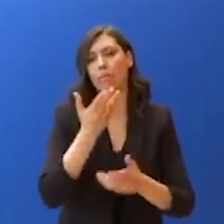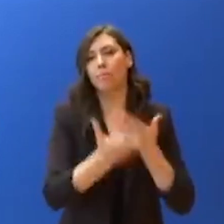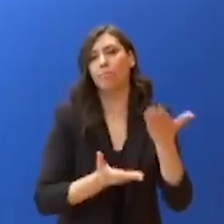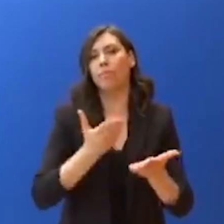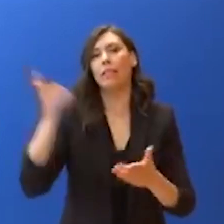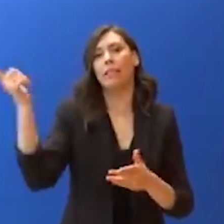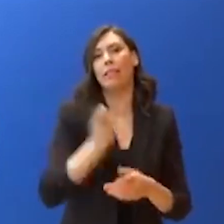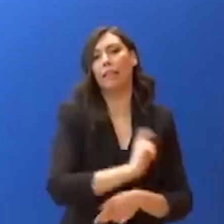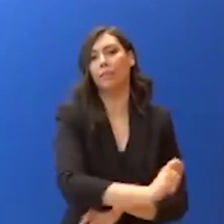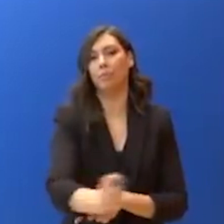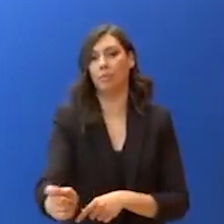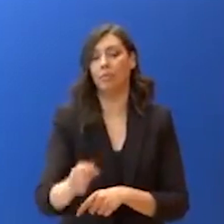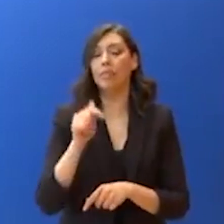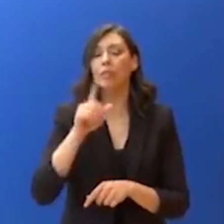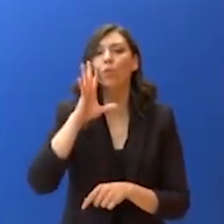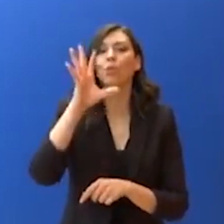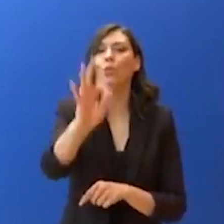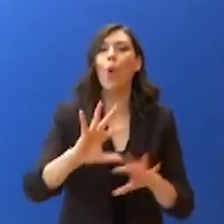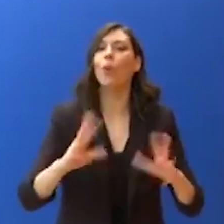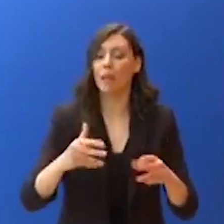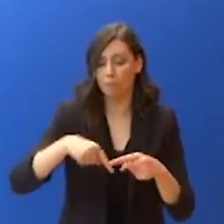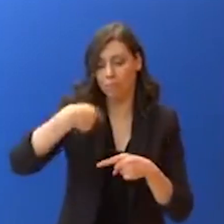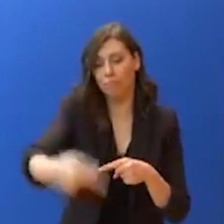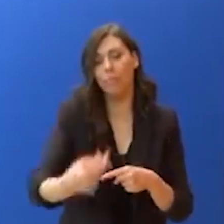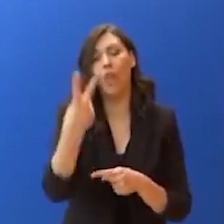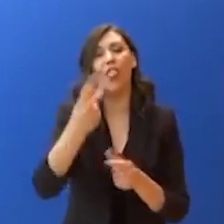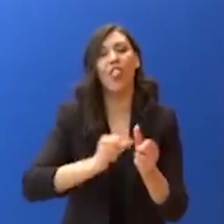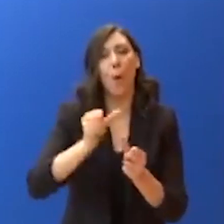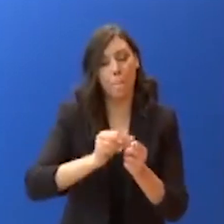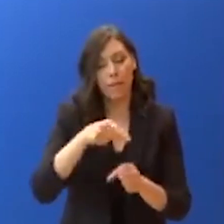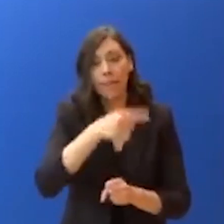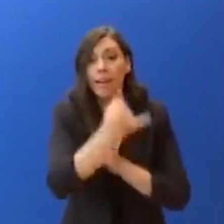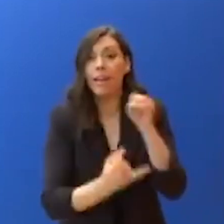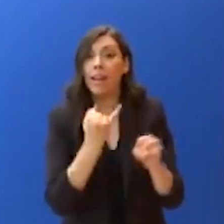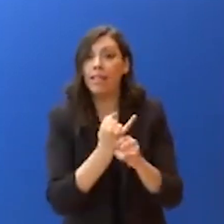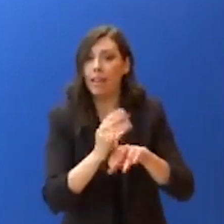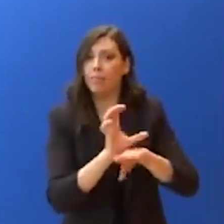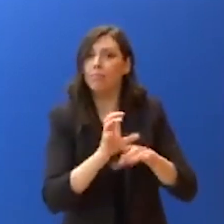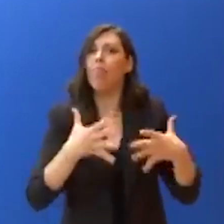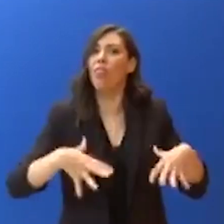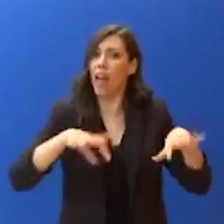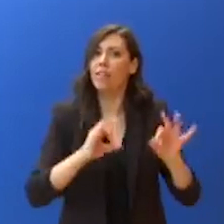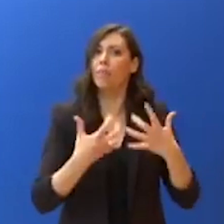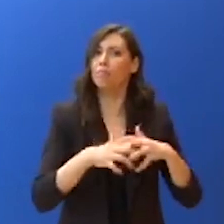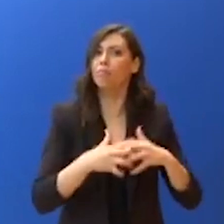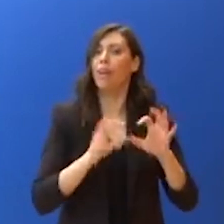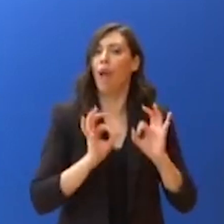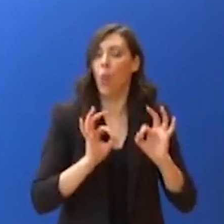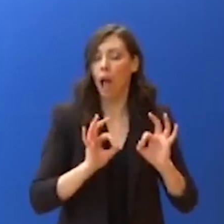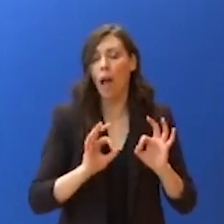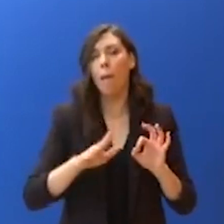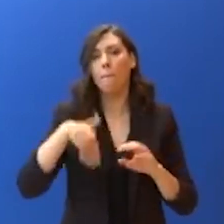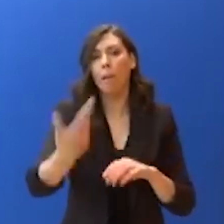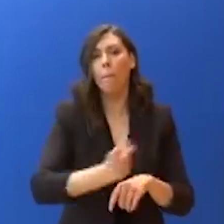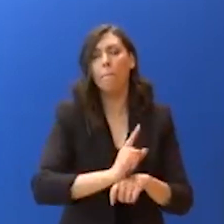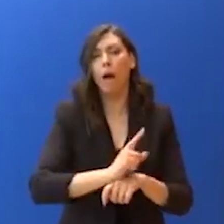Στόχος είναι, το επόμενο δίμηνο, με την έναρξη της πλήρους λειτουργία της το 40% των συντάξεων να εκδίδεται μόνο μέσα σε λίγα